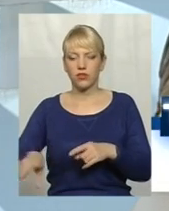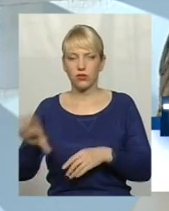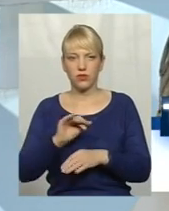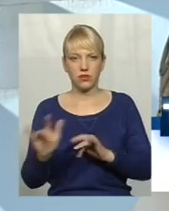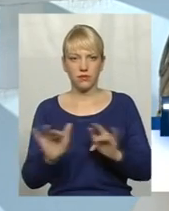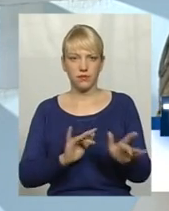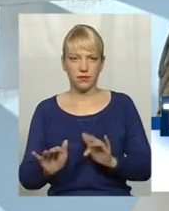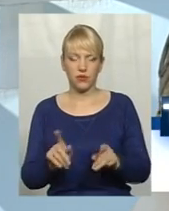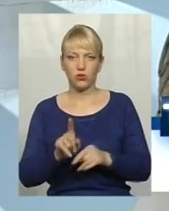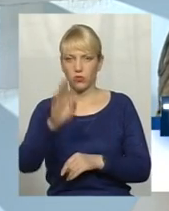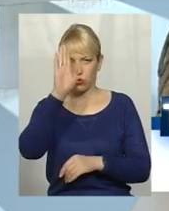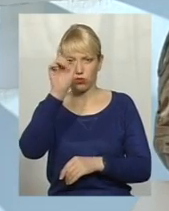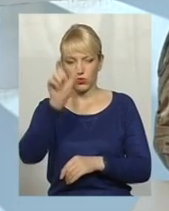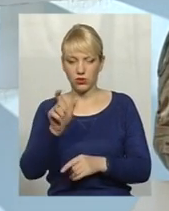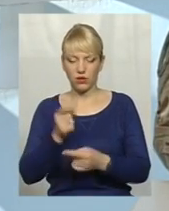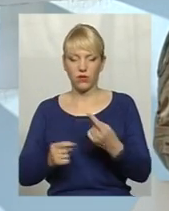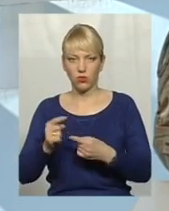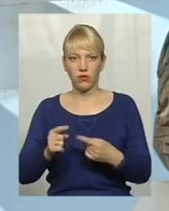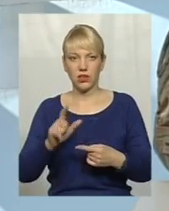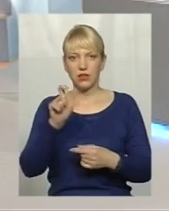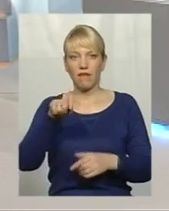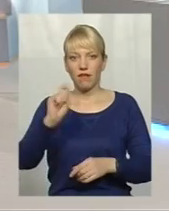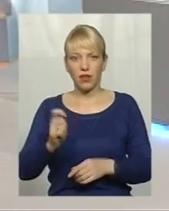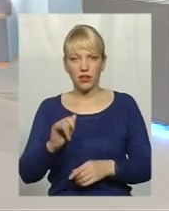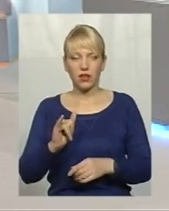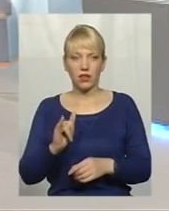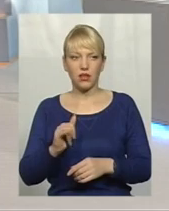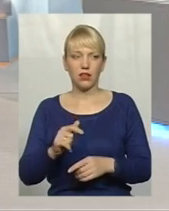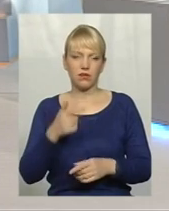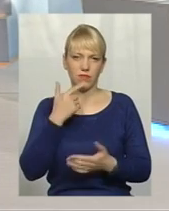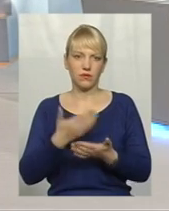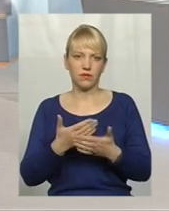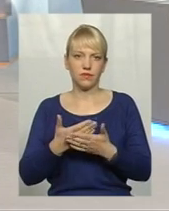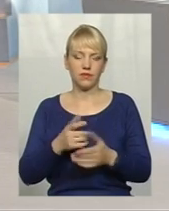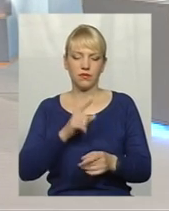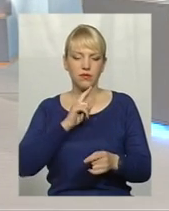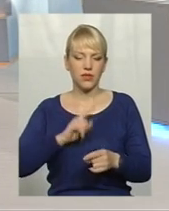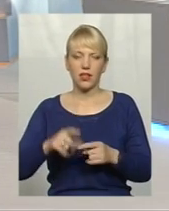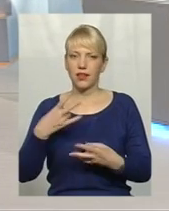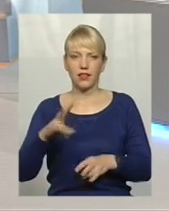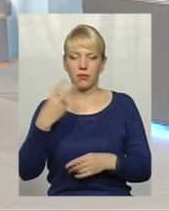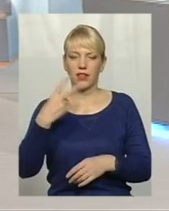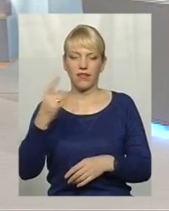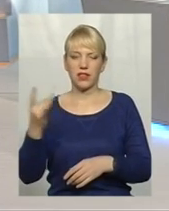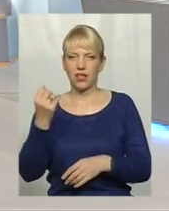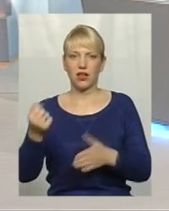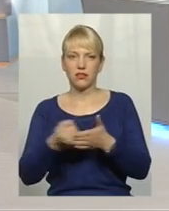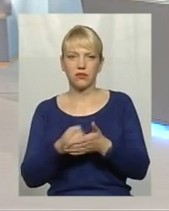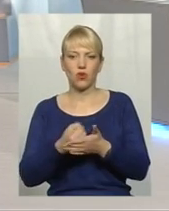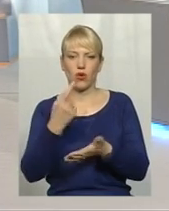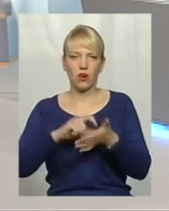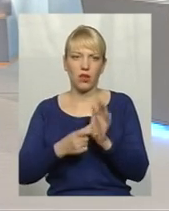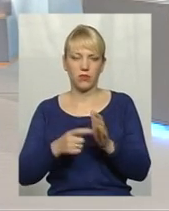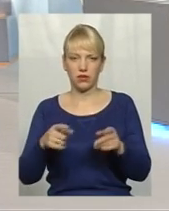хлопчина прийшов і, грубо кажучи, йому не треба було 20 разів ходити до одного і того самого